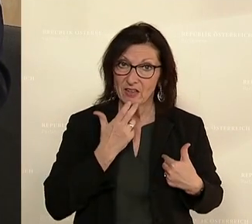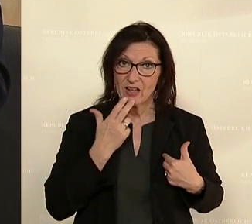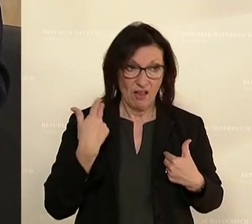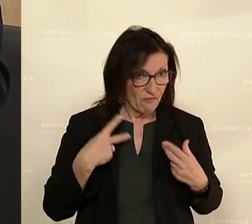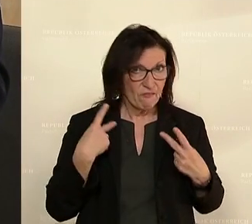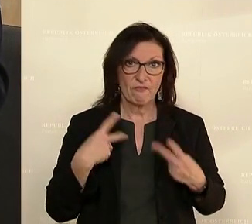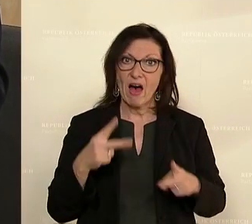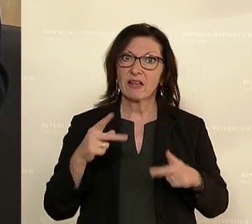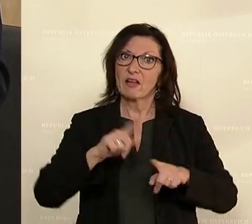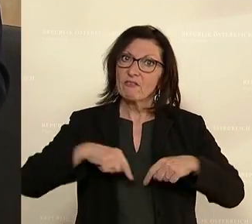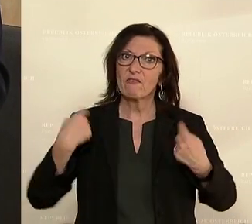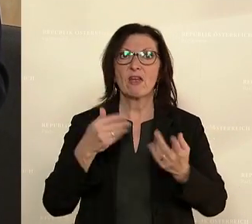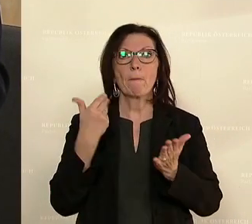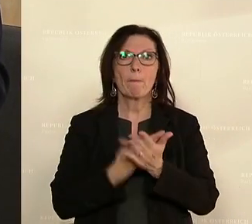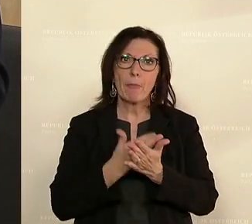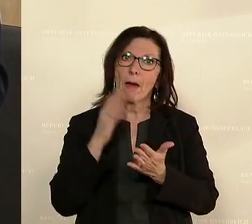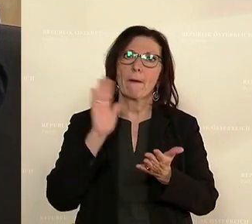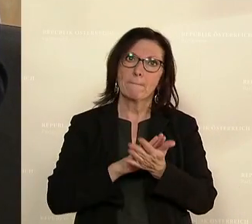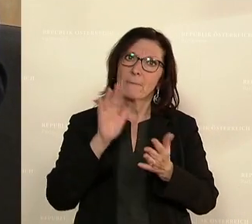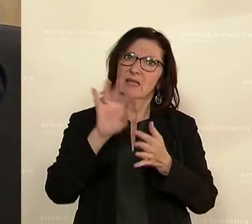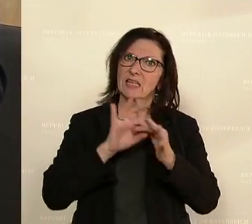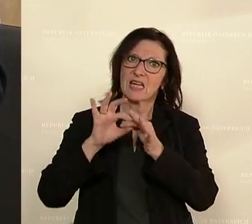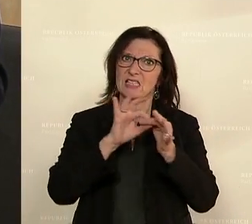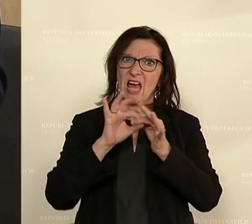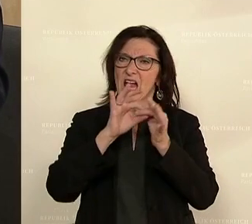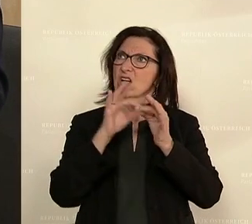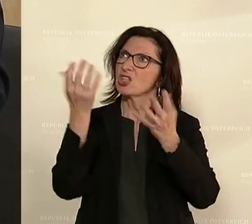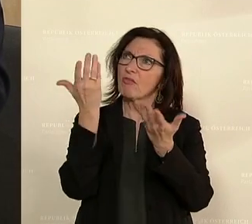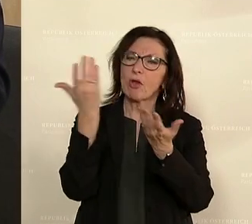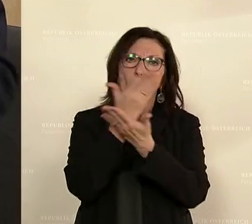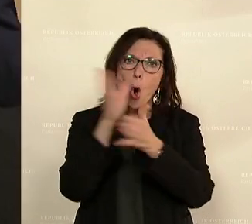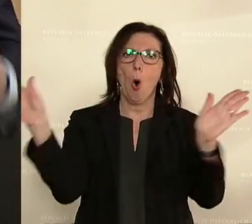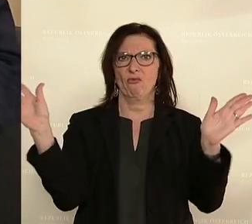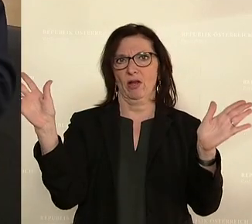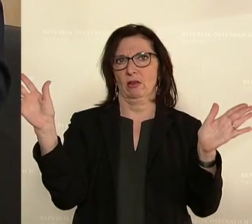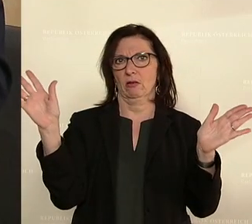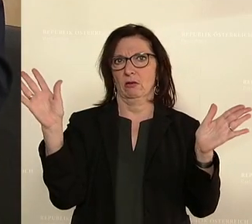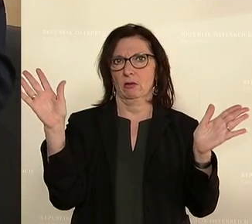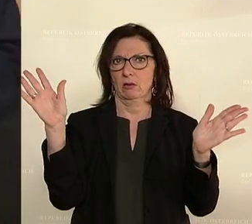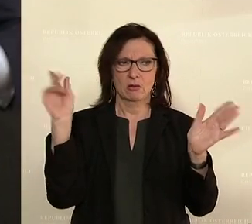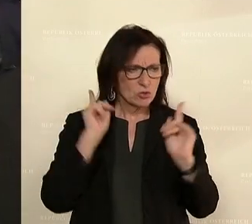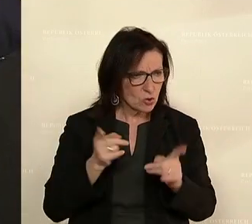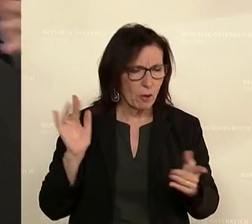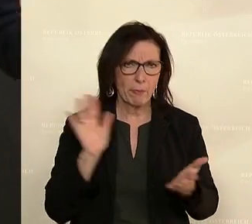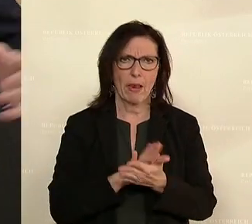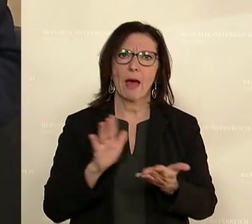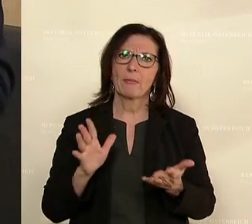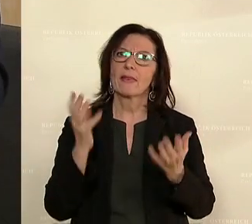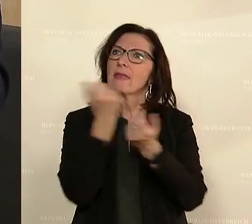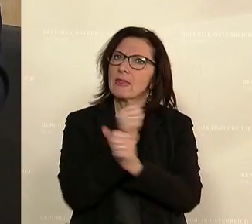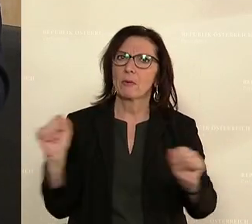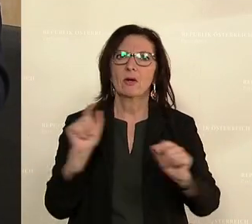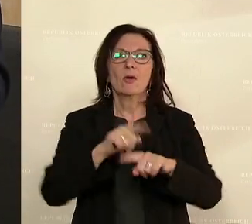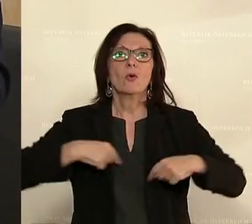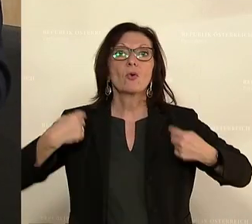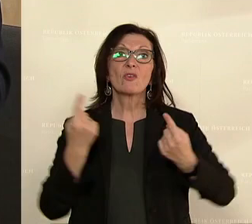offene, pluralistische, demokratische Gesellschaft a la Charles Popper mit allen Grund- und Freiheitsrechten bleiben. Und dass wir in einem sicheren Verband